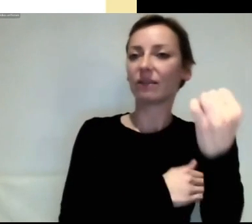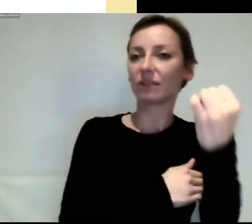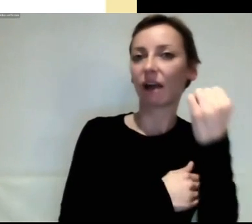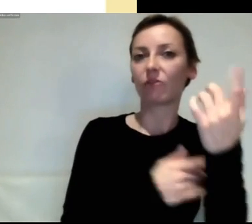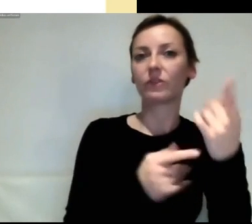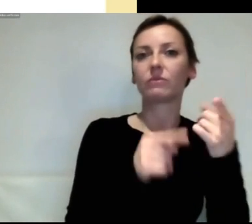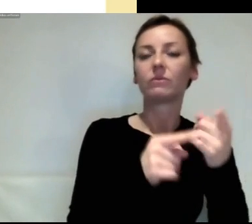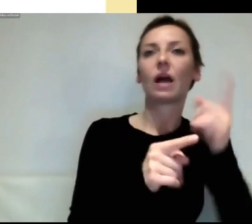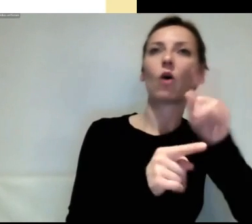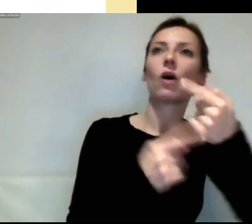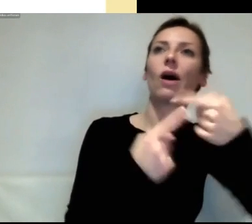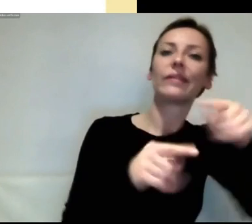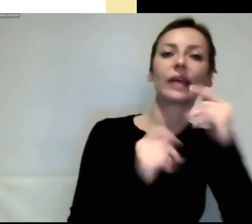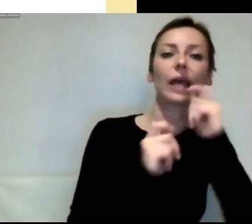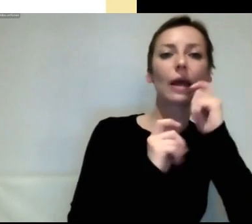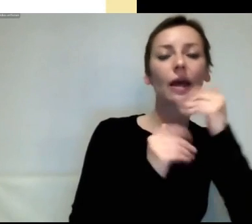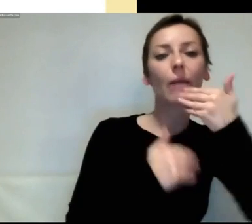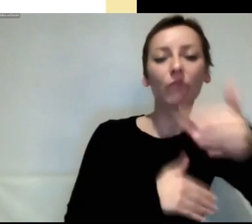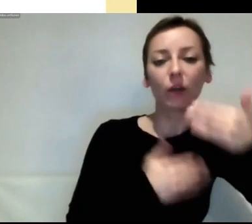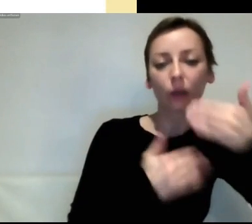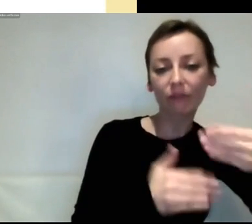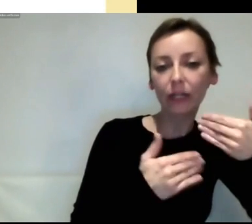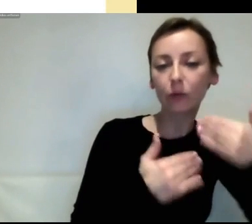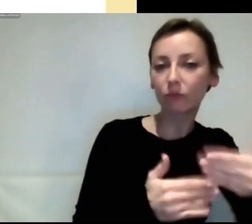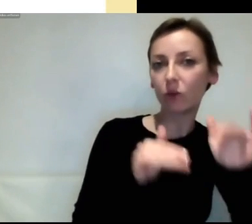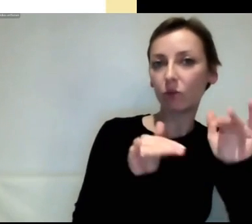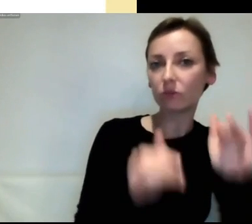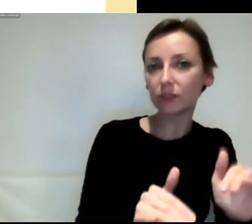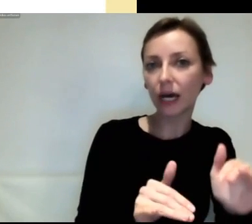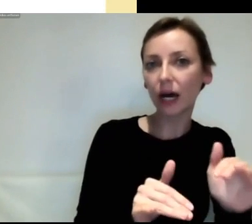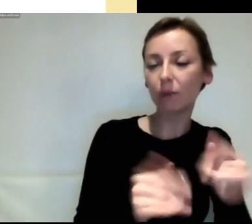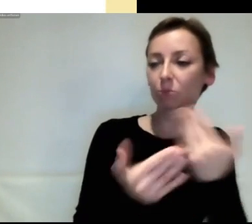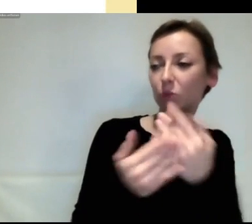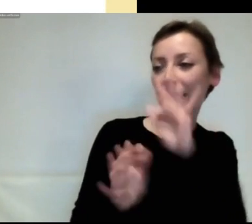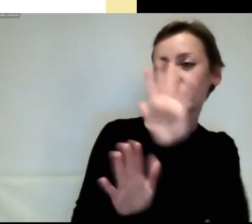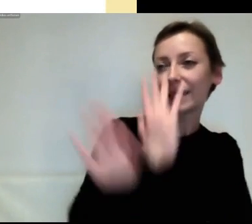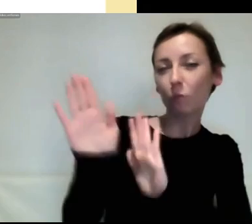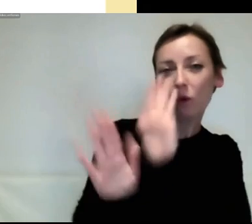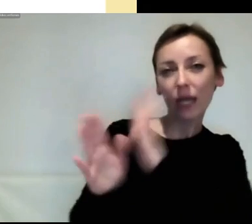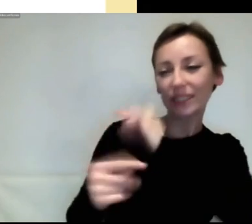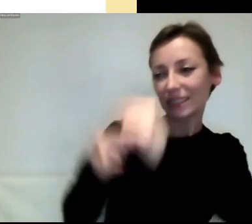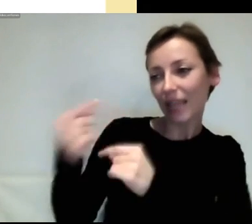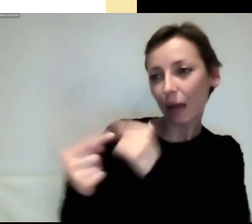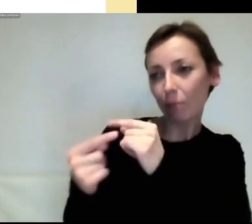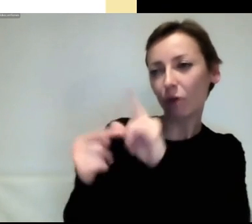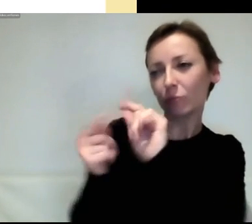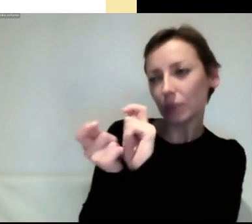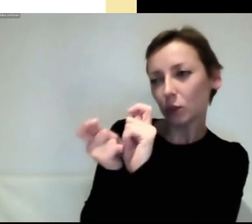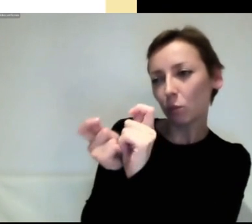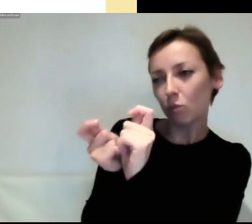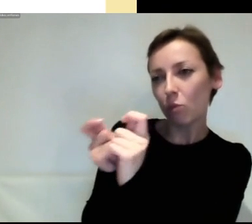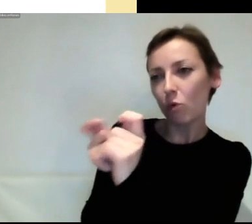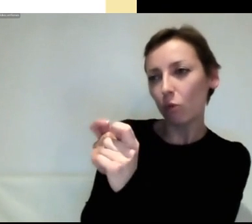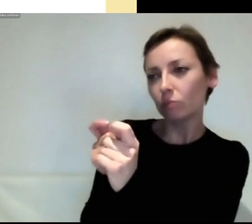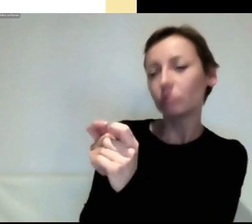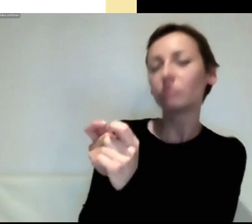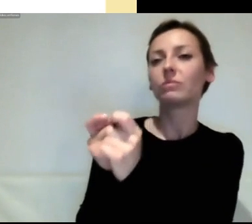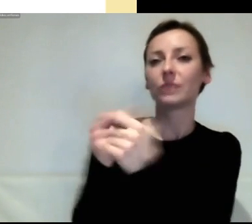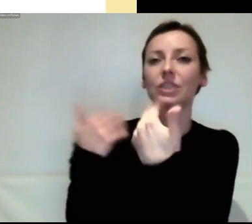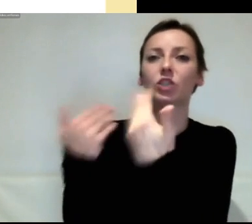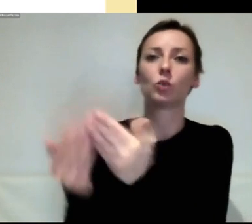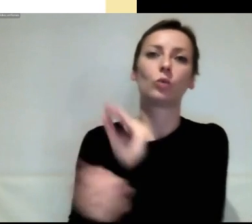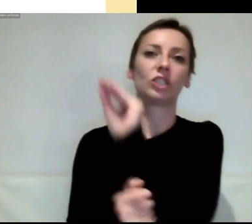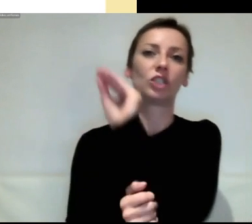wir unsere demokratischen Prozesse ein bisschen anders gestalten können, damit eben der Blick auf unsere Zukunft und auch die